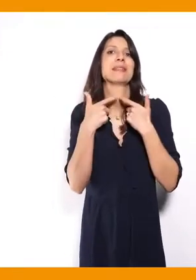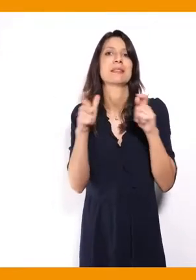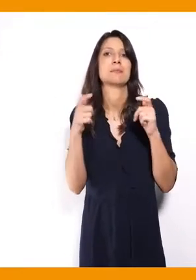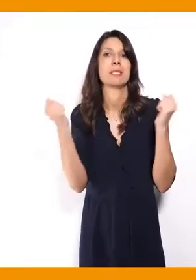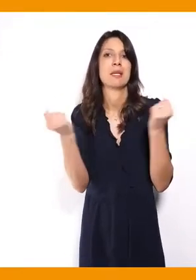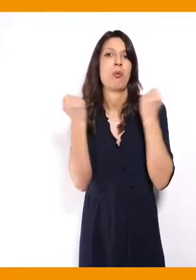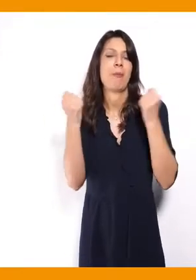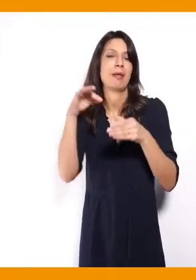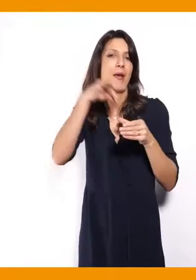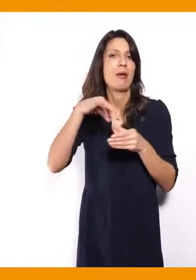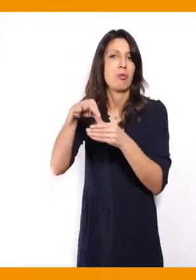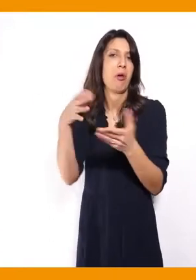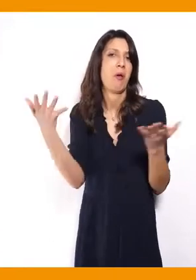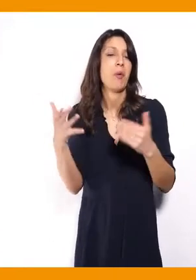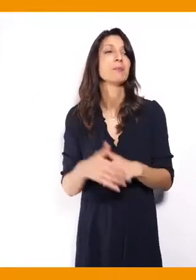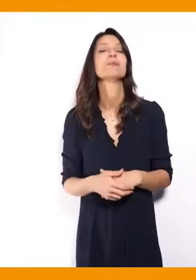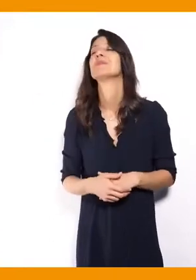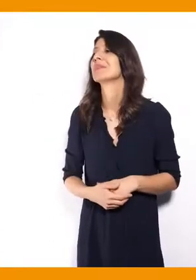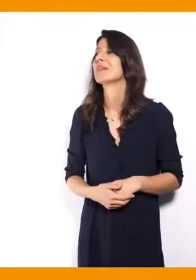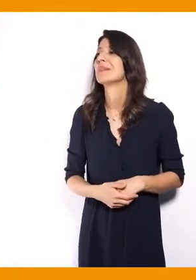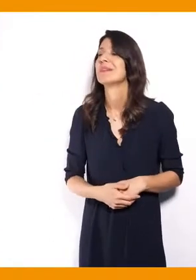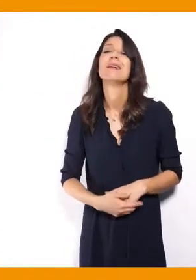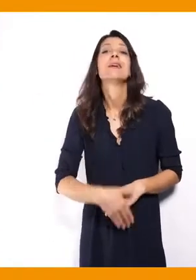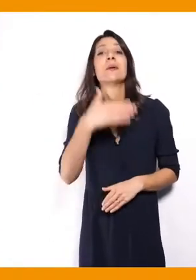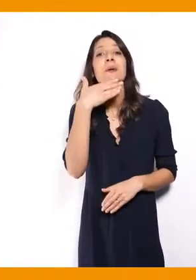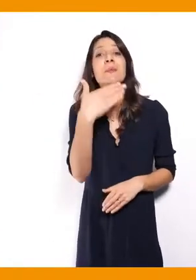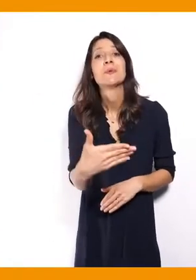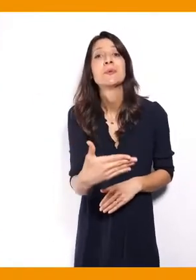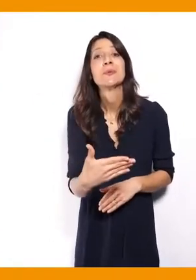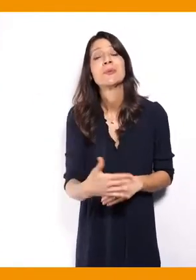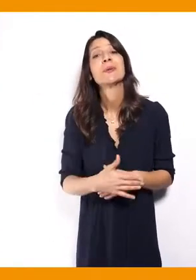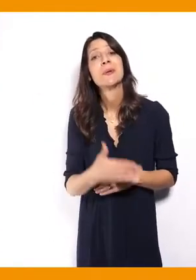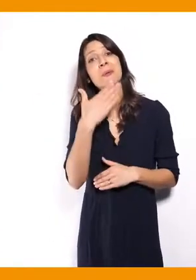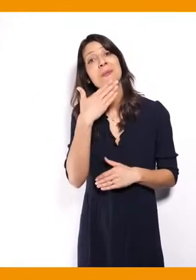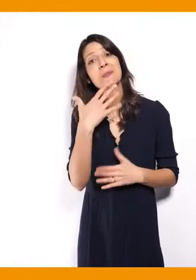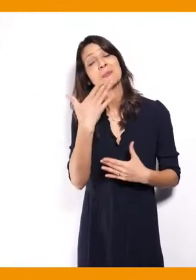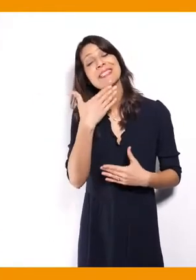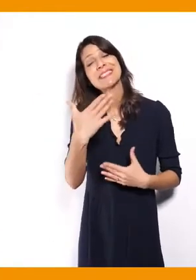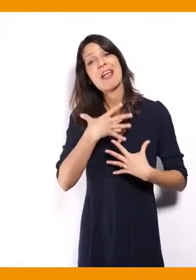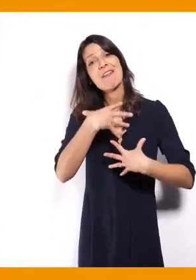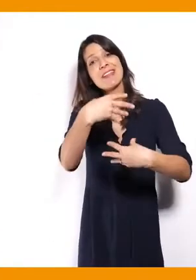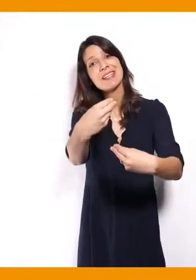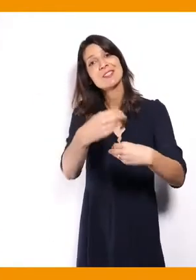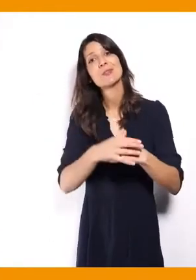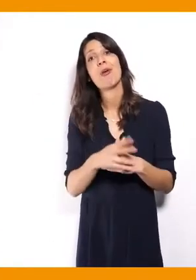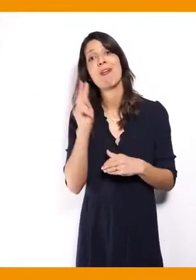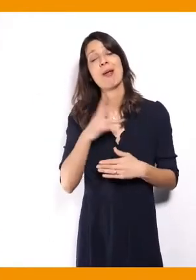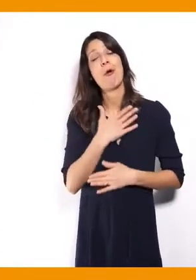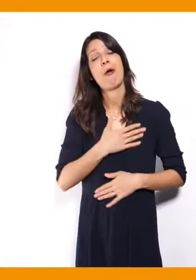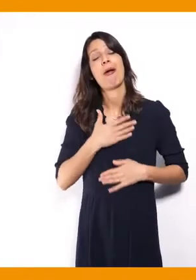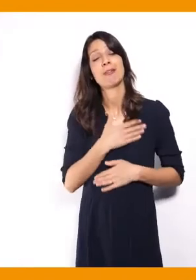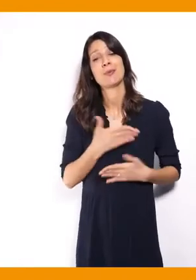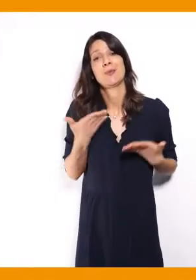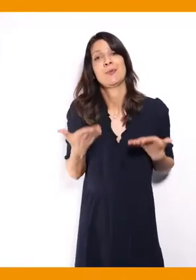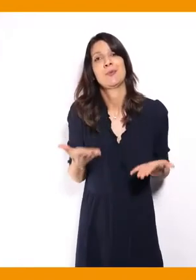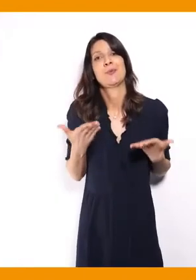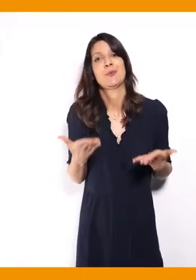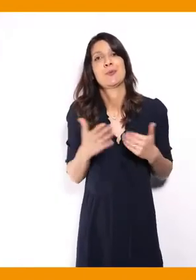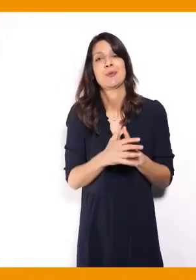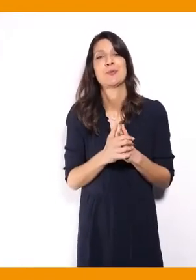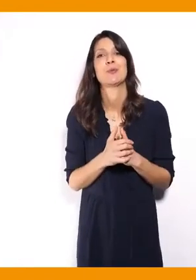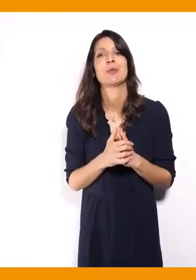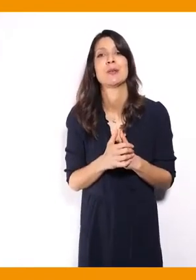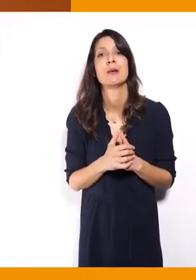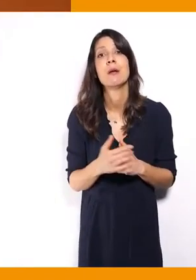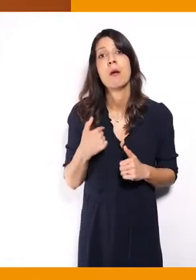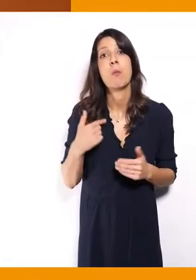? Bonjour, bonjour Arnaud Le Broca, merci pour votre invitation. Je suis vraiment ravi d'être avec vous aujourd'hui sur ce sujet, moi